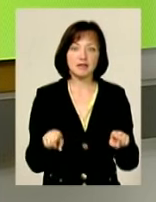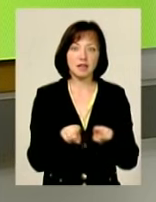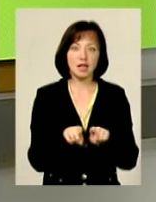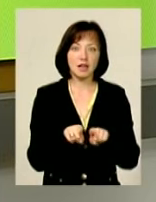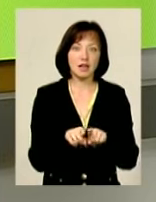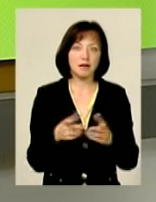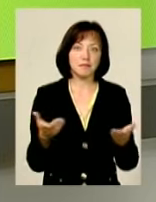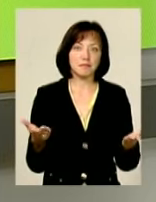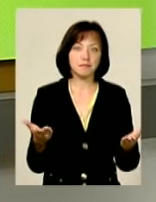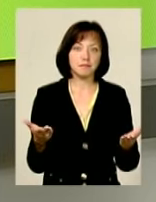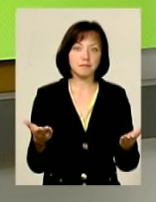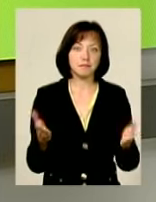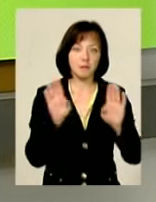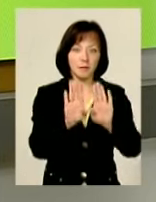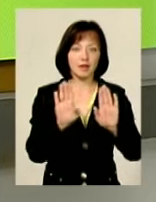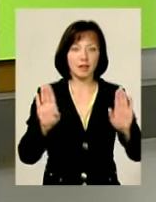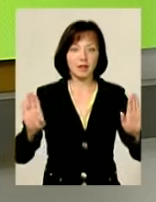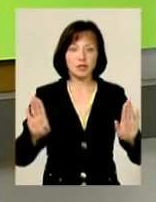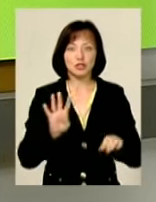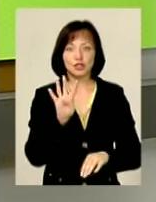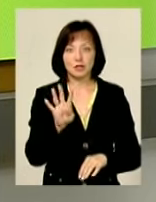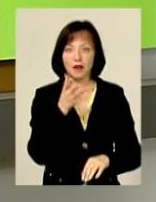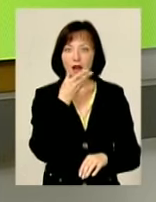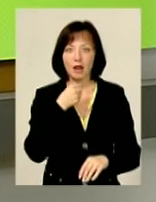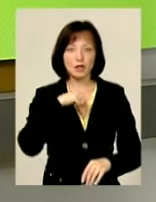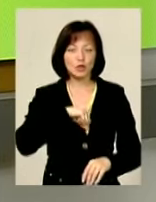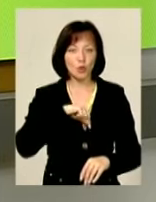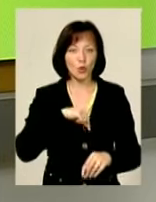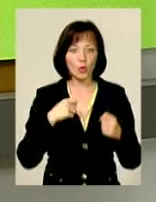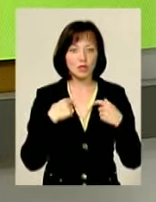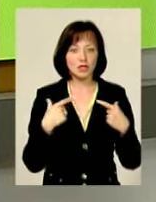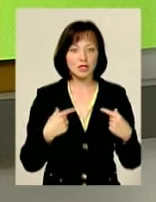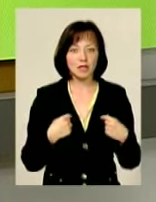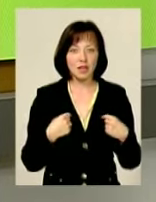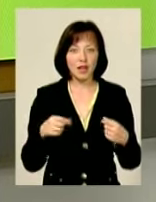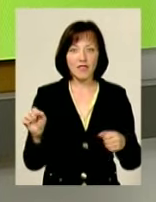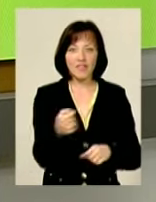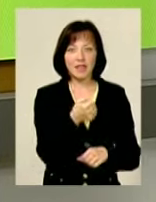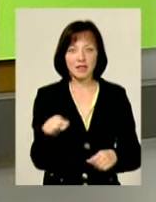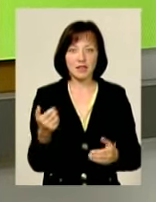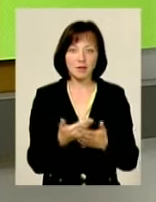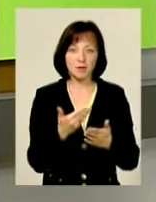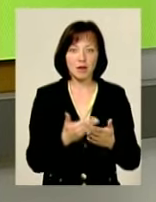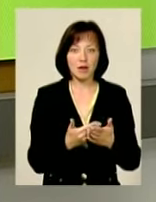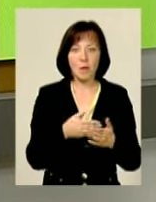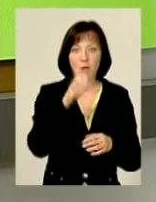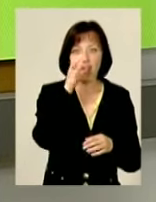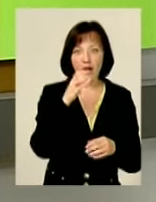повісили чотири гарних сорочки, які виткали, наприклад, болгарин,